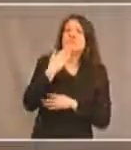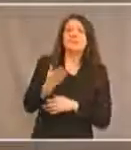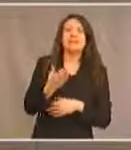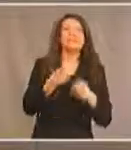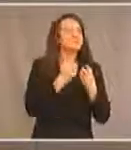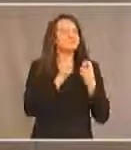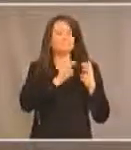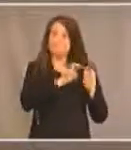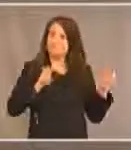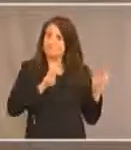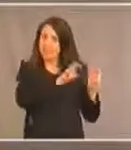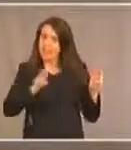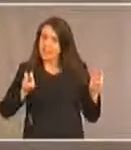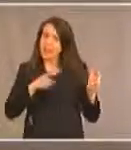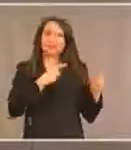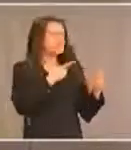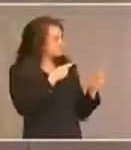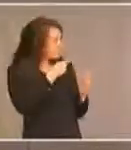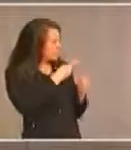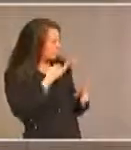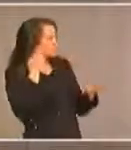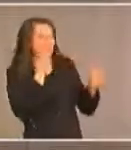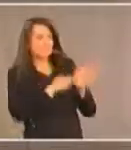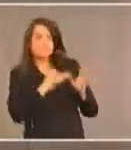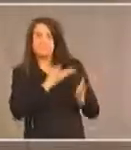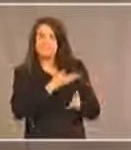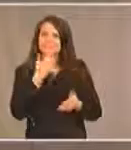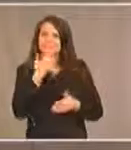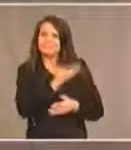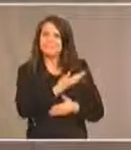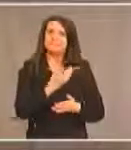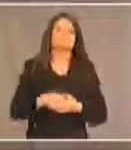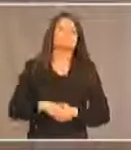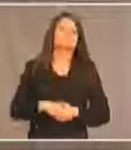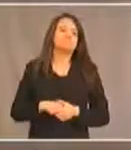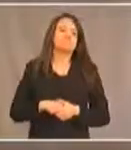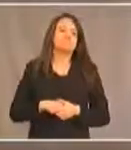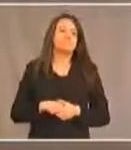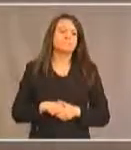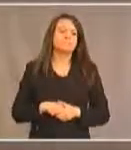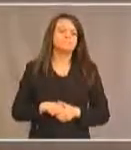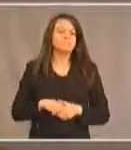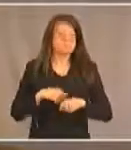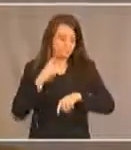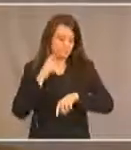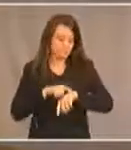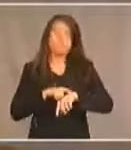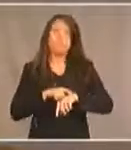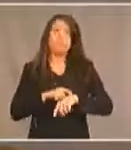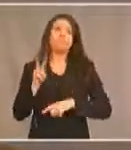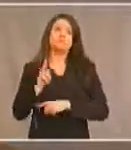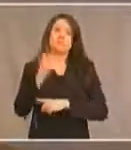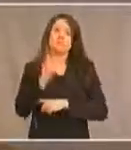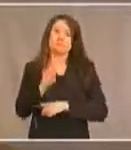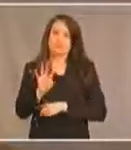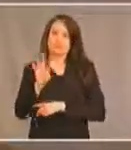panel d'invités, d'avoir partagé vos commentaires et je pense qu'il est 14h45 maintenant.